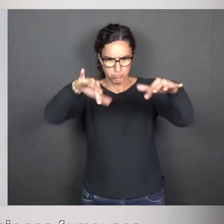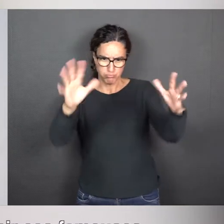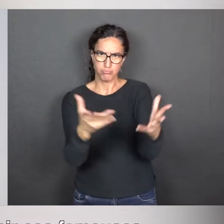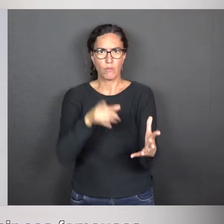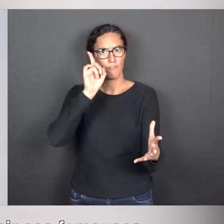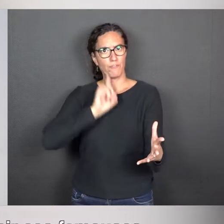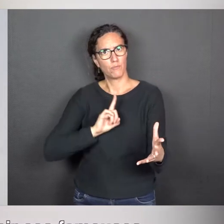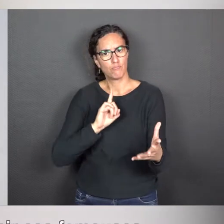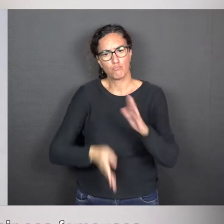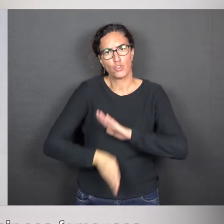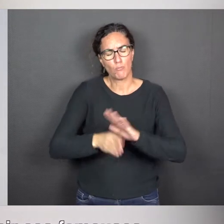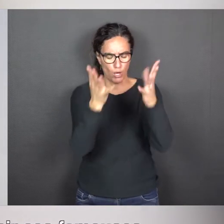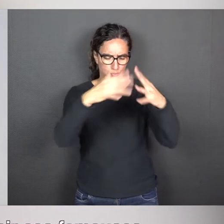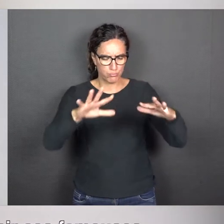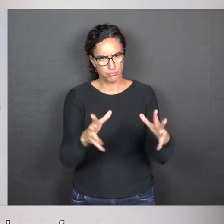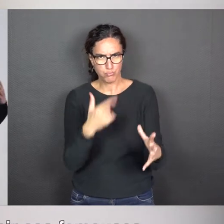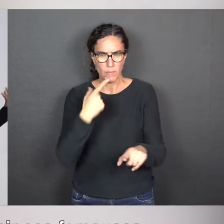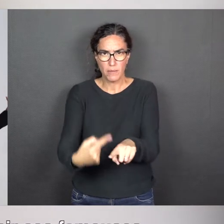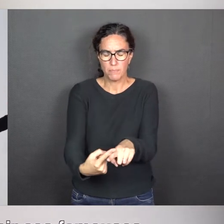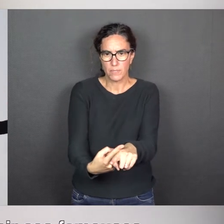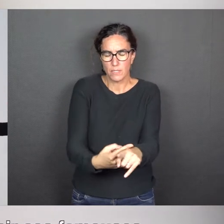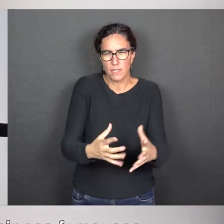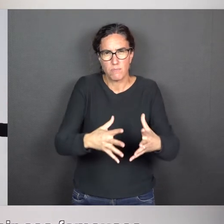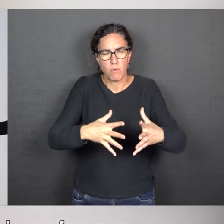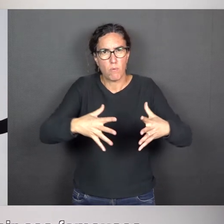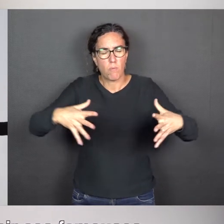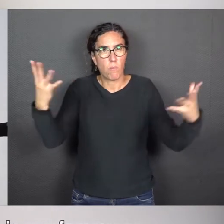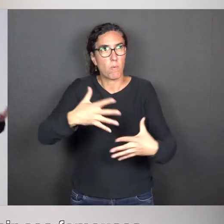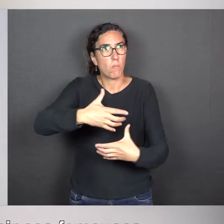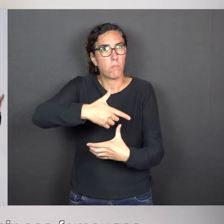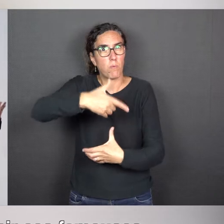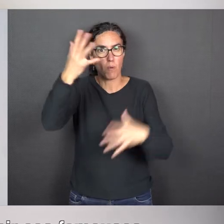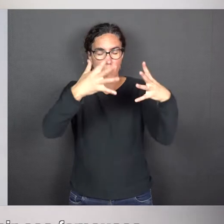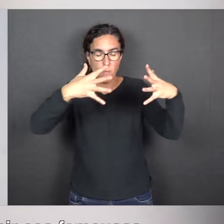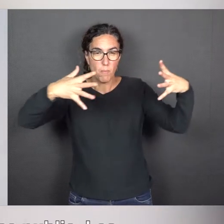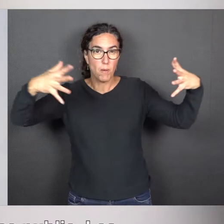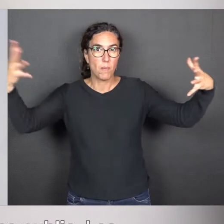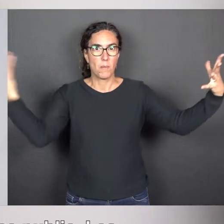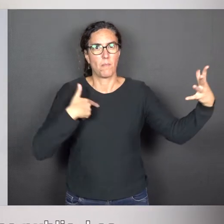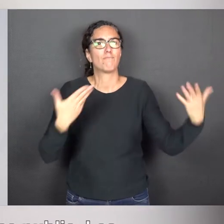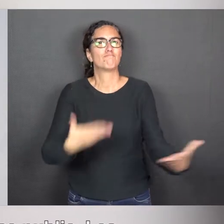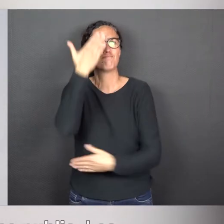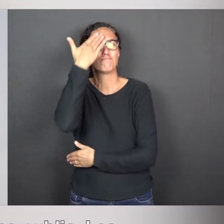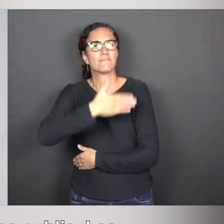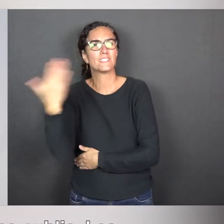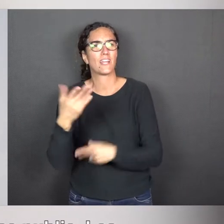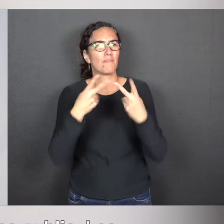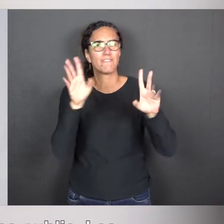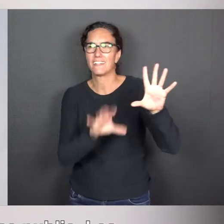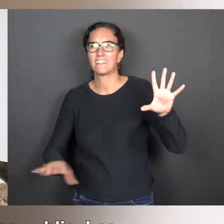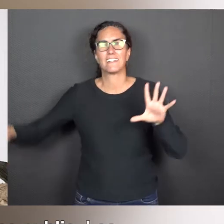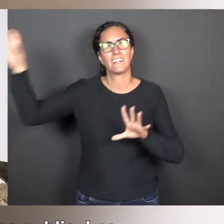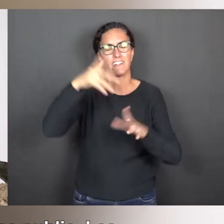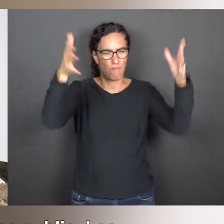spectaculaires jusqu'à devenir ces fameuses immenses figures de résine multicolore que l'on peut voir dans l'espace